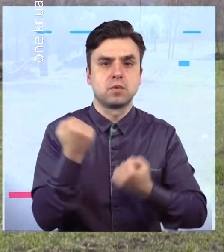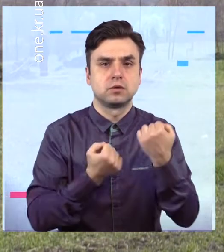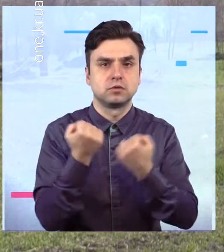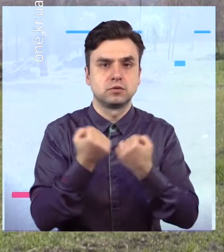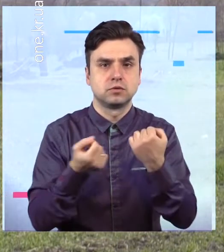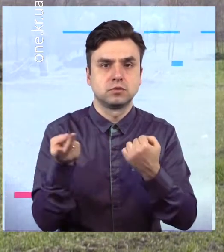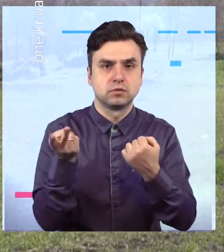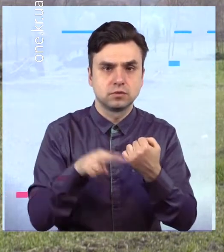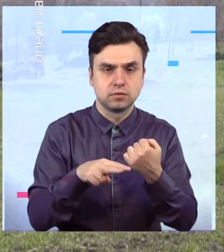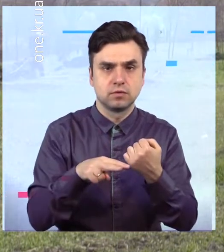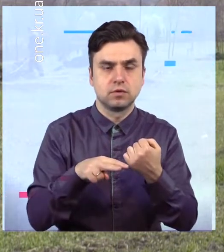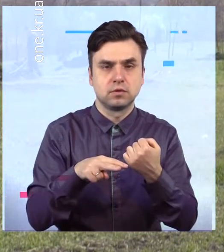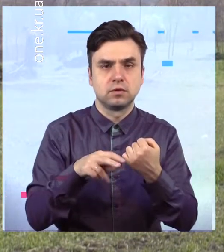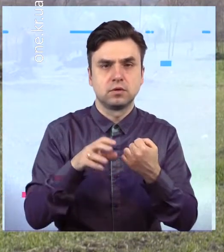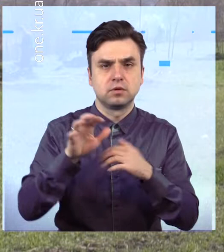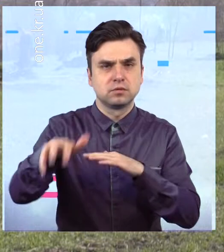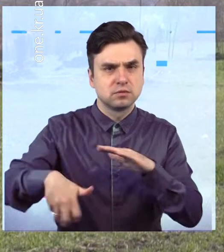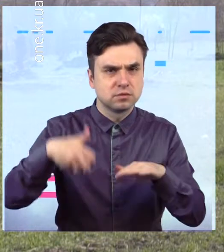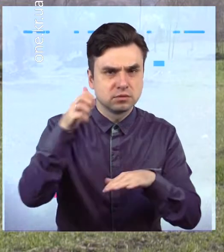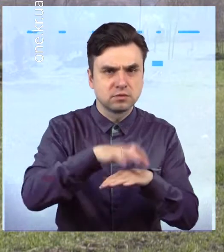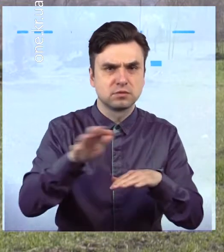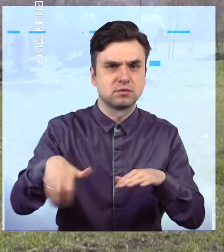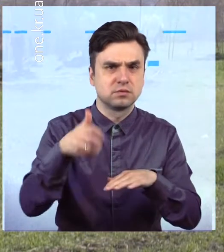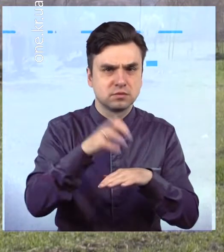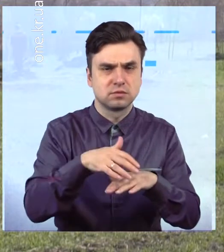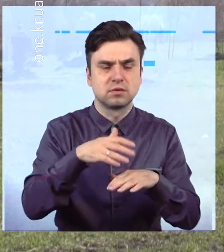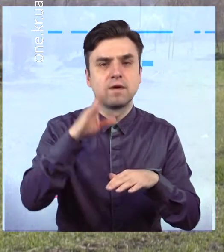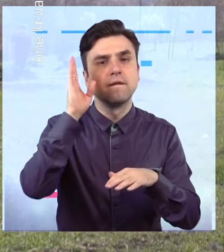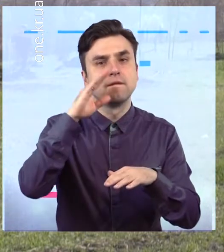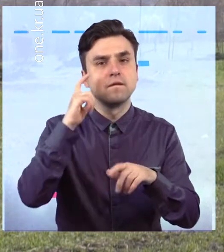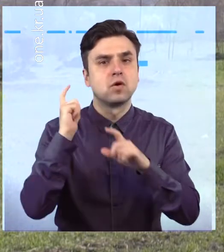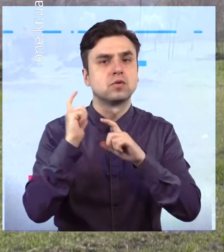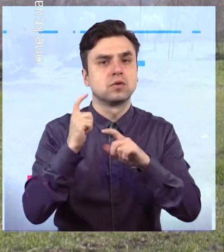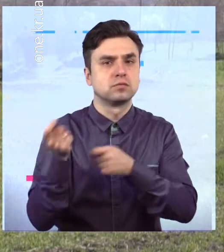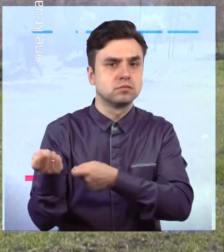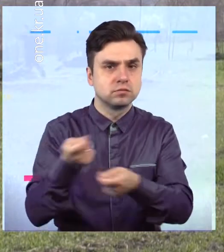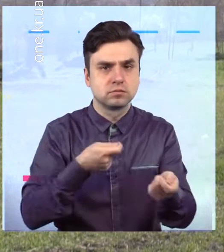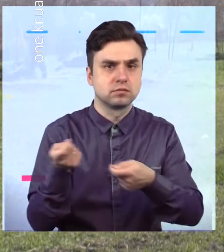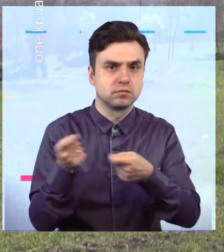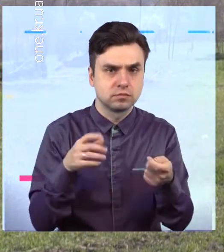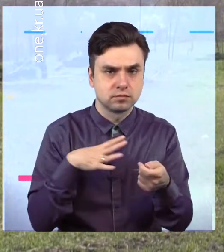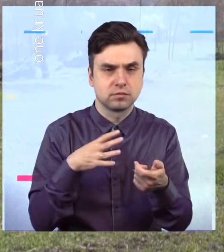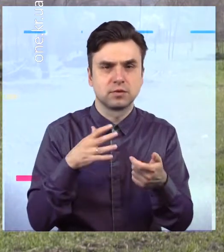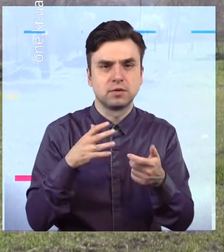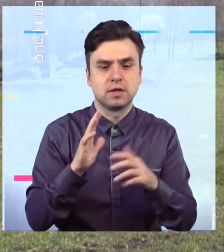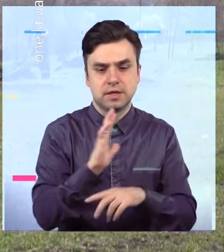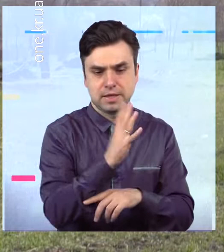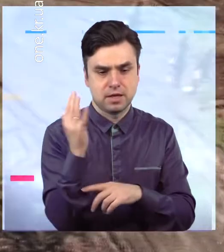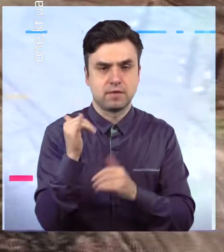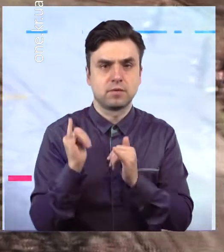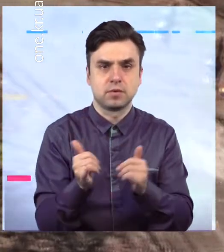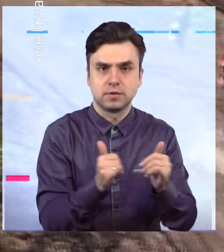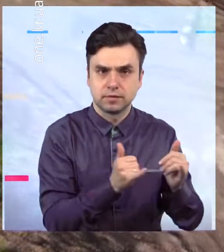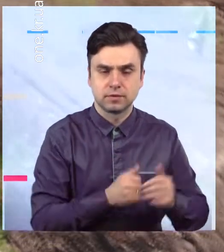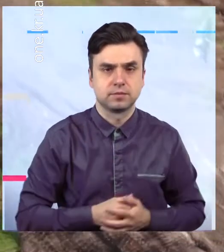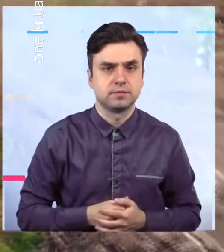навантажувач і водовіз, який забезпечить полив цих дерев.